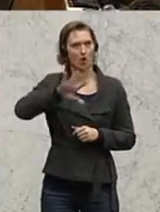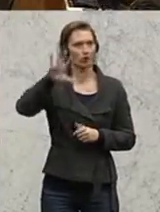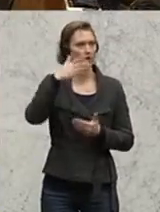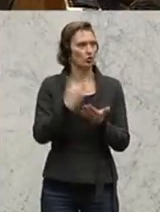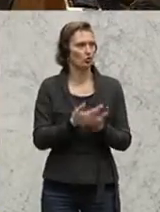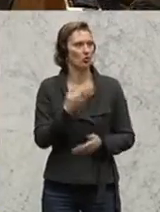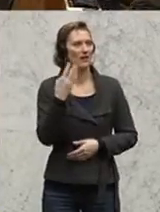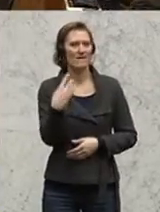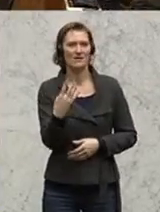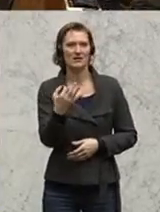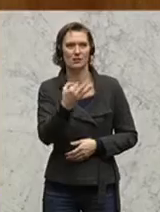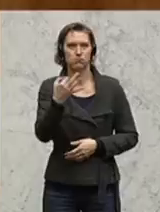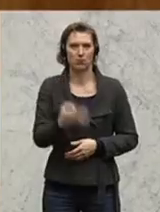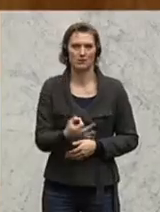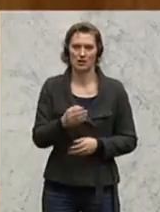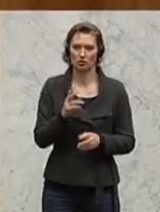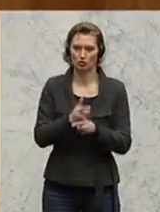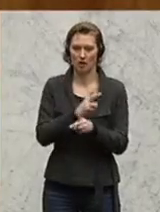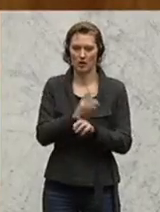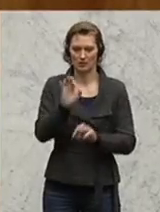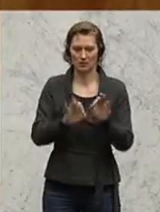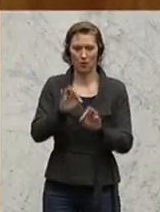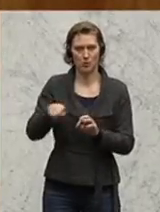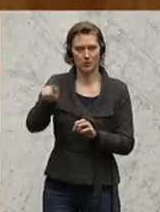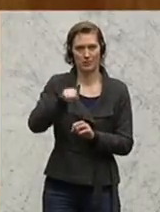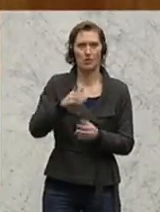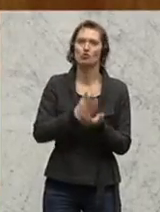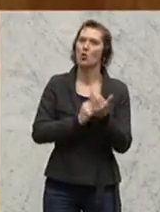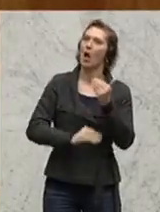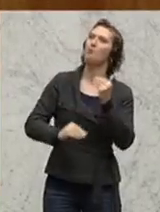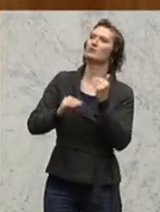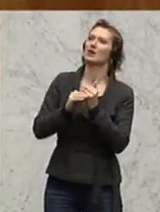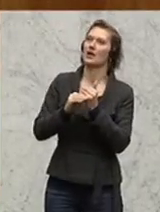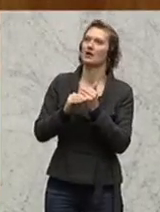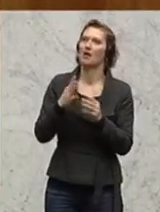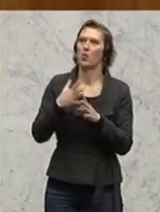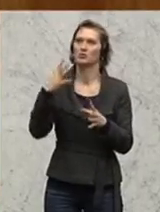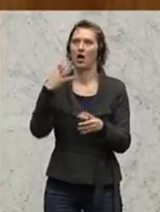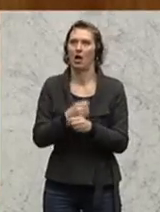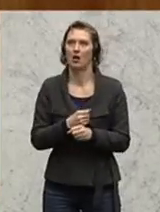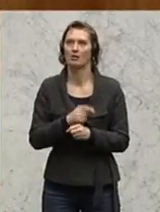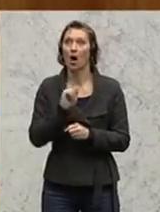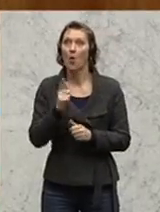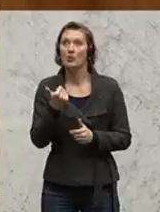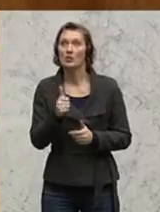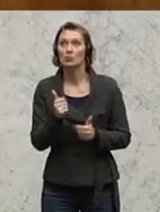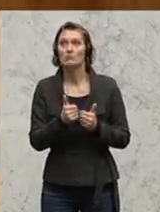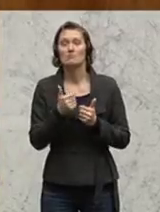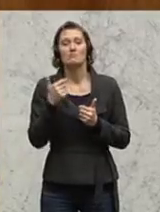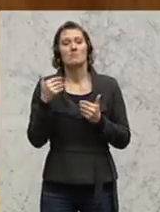einer 40-prozentigen Staatsquote einen nicht nur ausgeglichenen Haushalt, sondern erwirtschaftet sogar einen